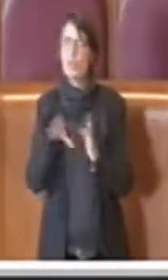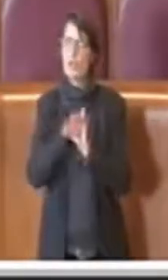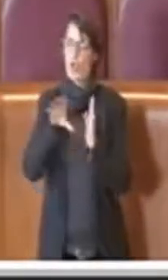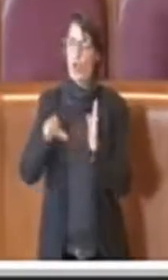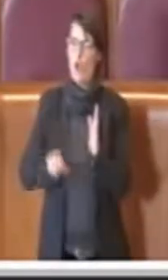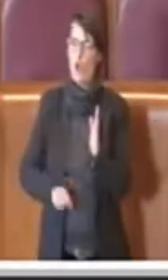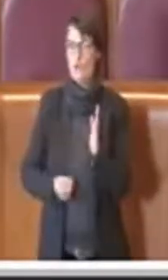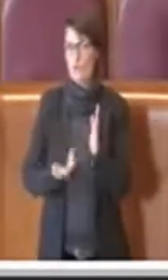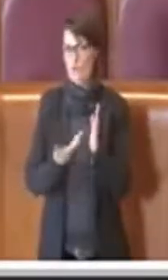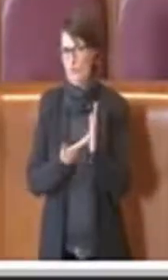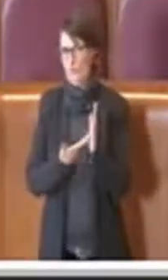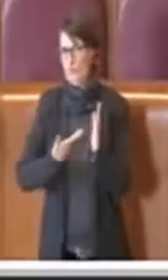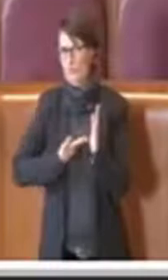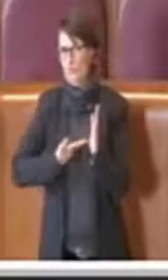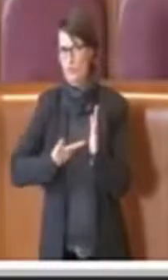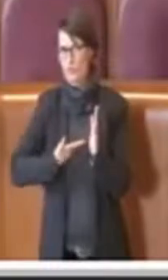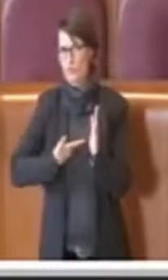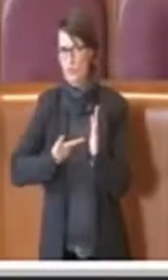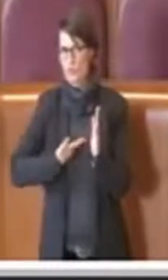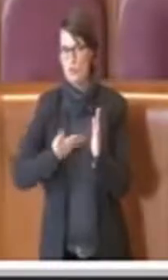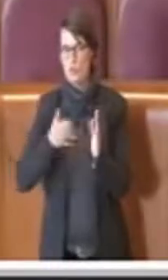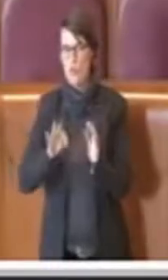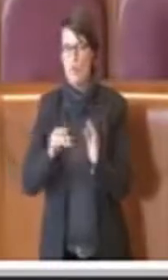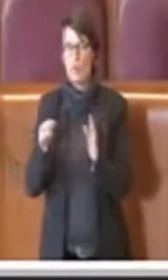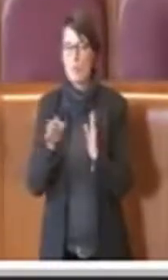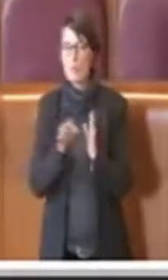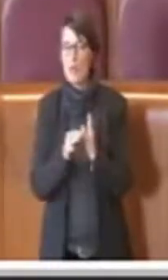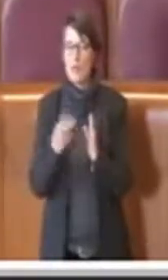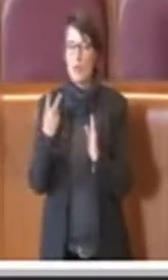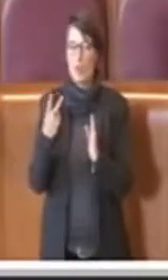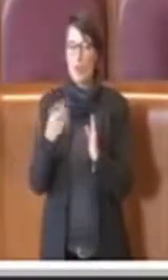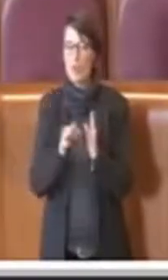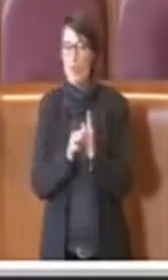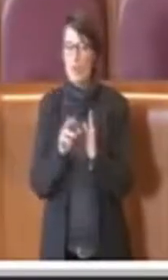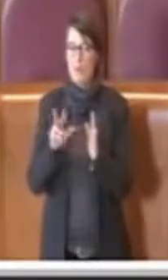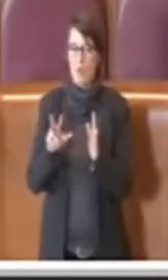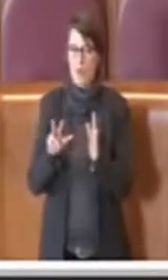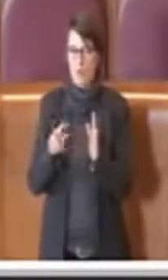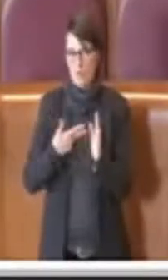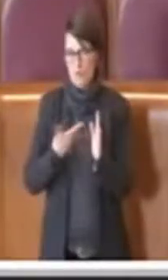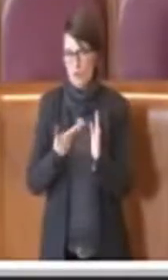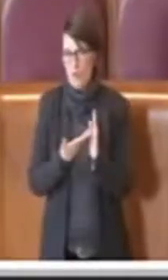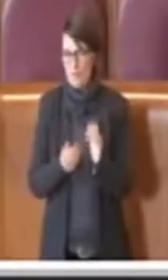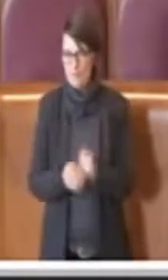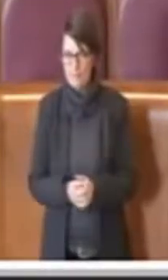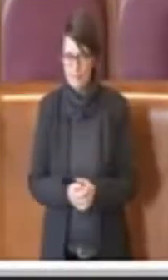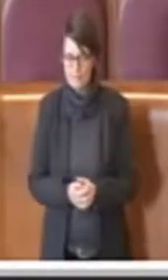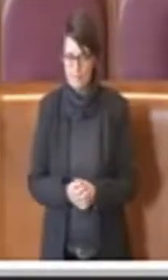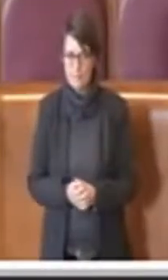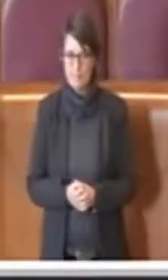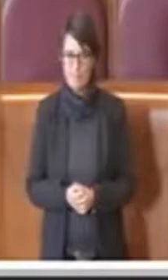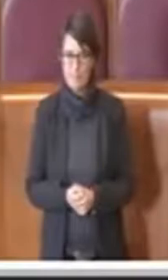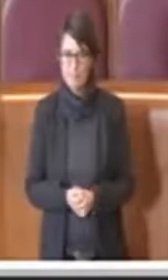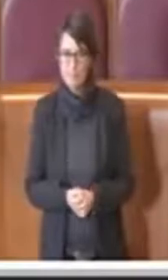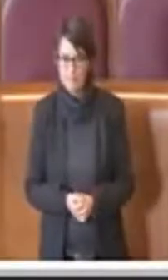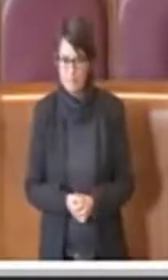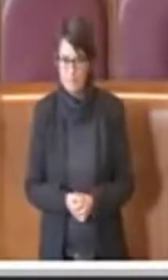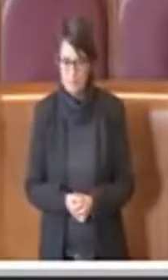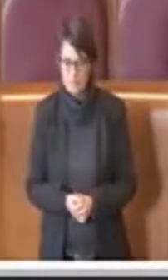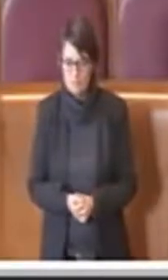nella nostra Costituzione, nell'articolo 2 e nell'articolo 3, quindi sembrano